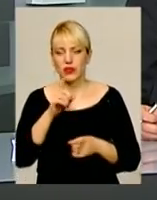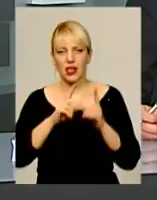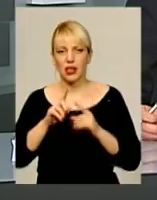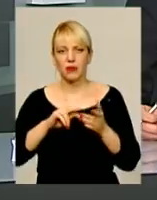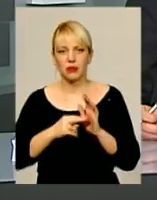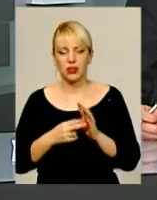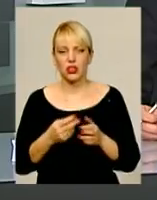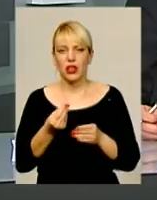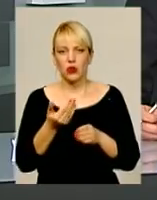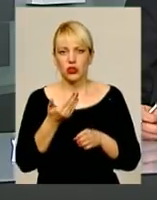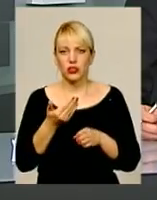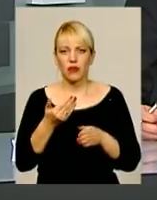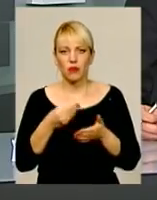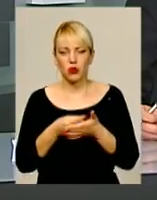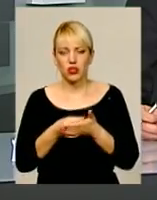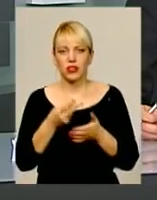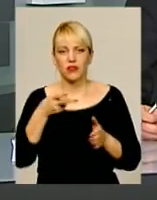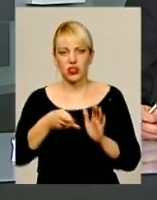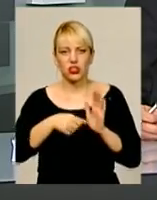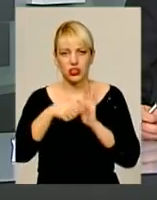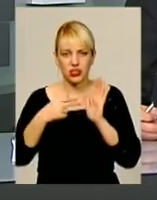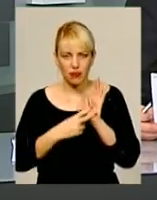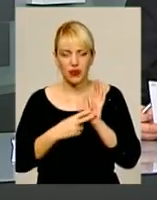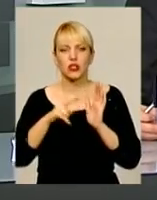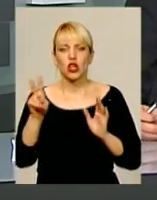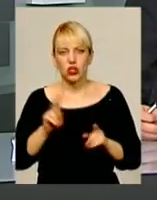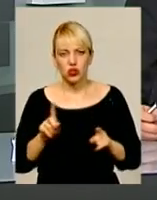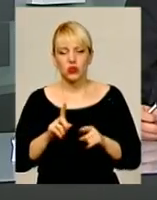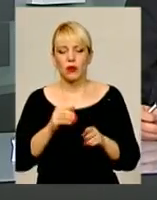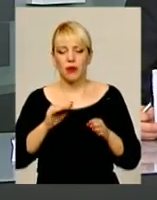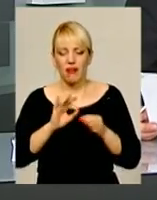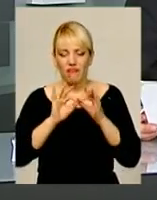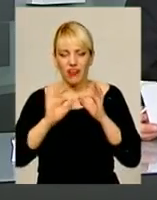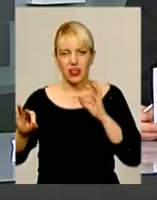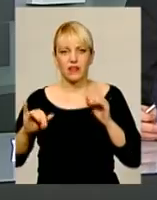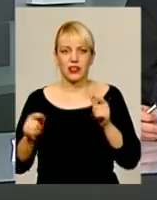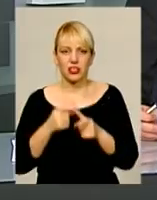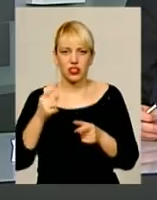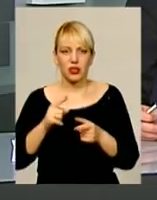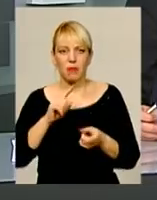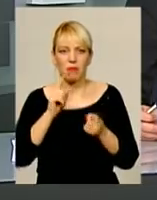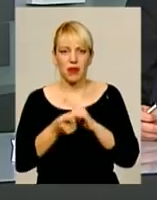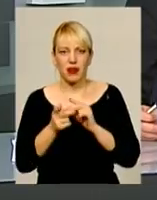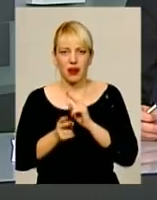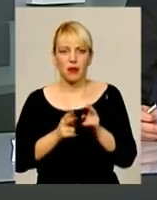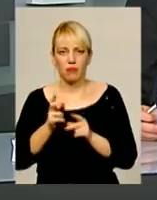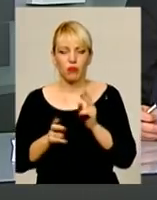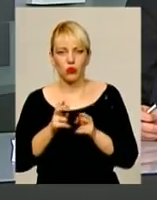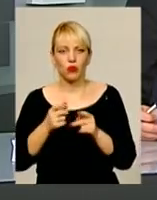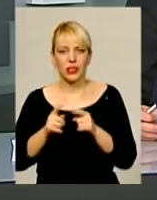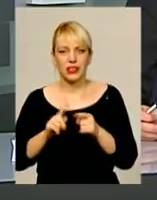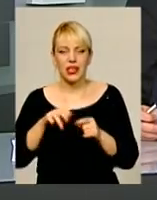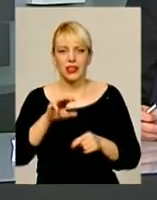планує передбачити кошти в бюджеті 2017, щоб вирівняти, чи взагалі перебудувати тещин-язик. Тим часом